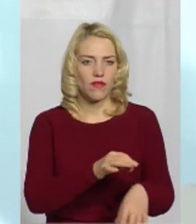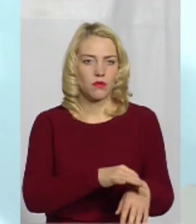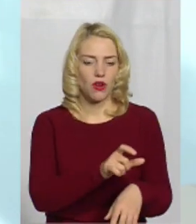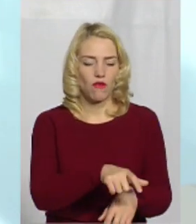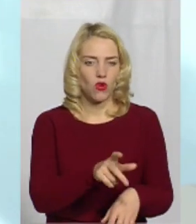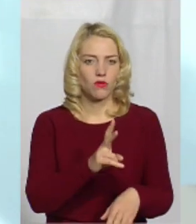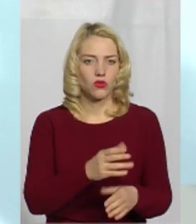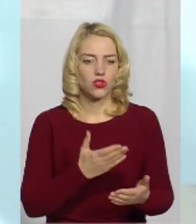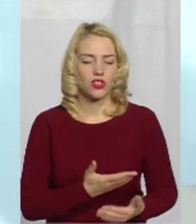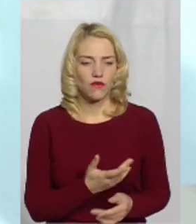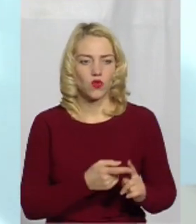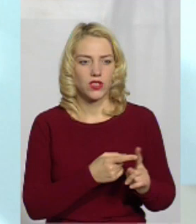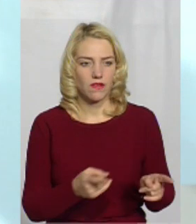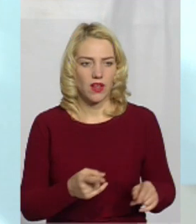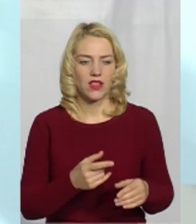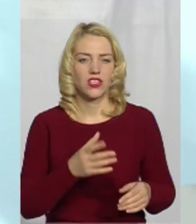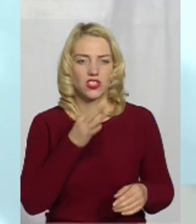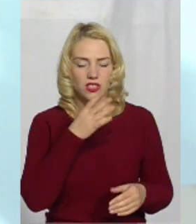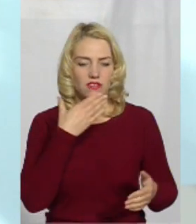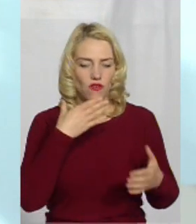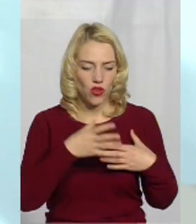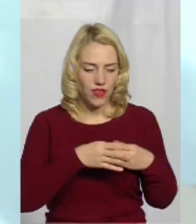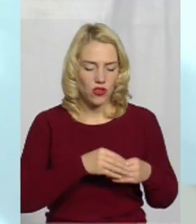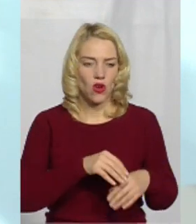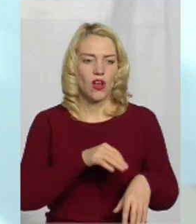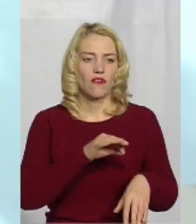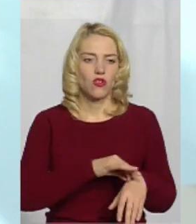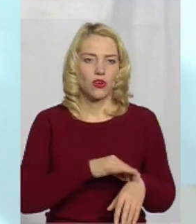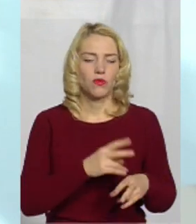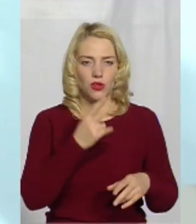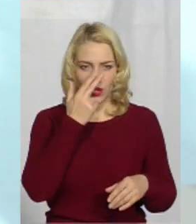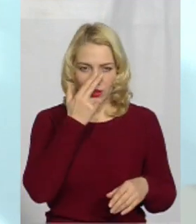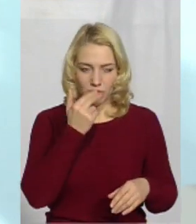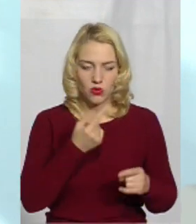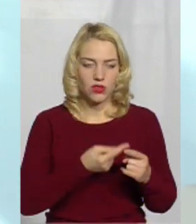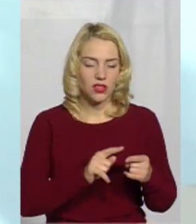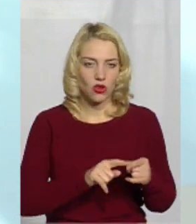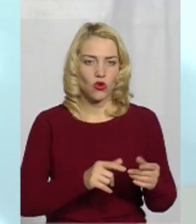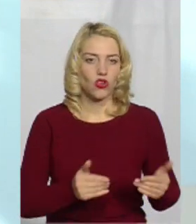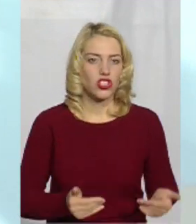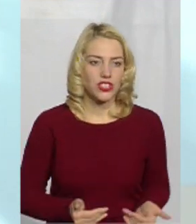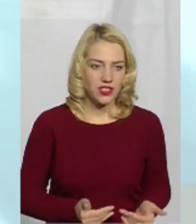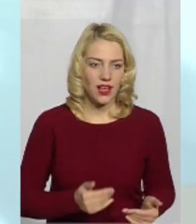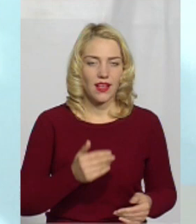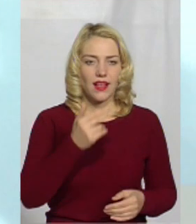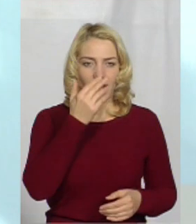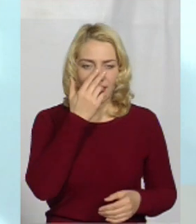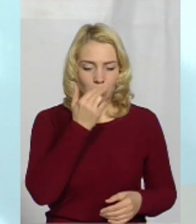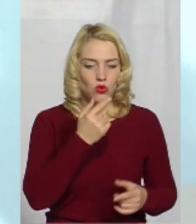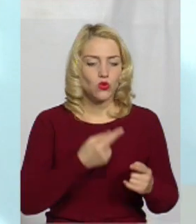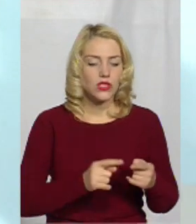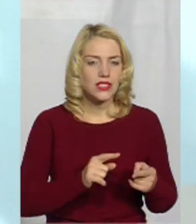живуть тривалий час своєю хворобою, і вони мусять адаптуватися до цього життя, адаптуватися як в